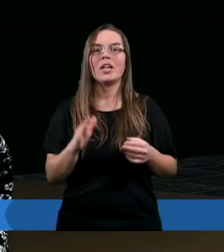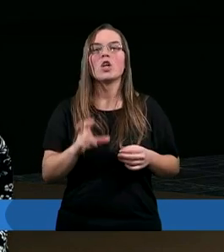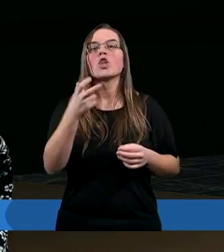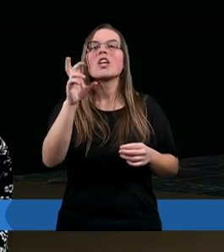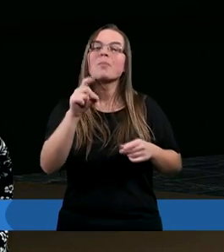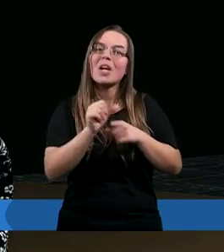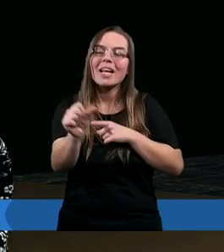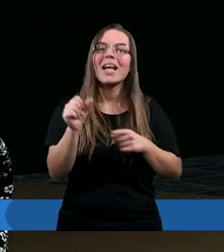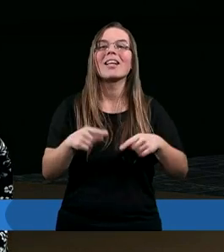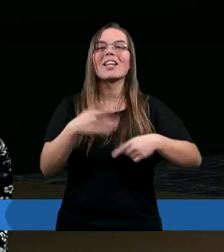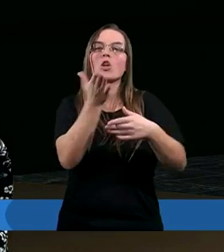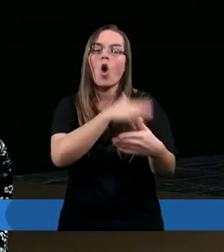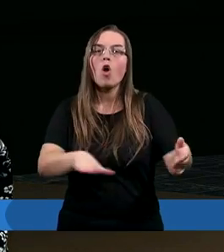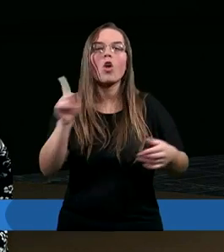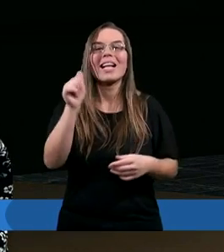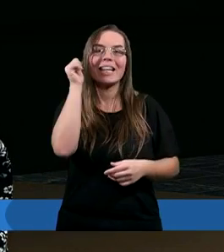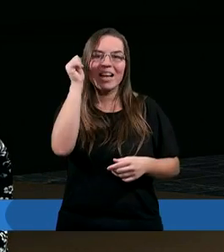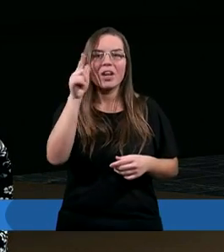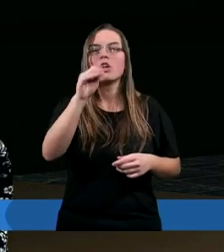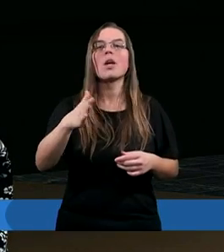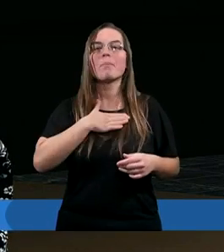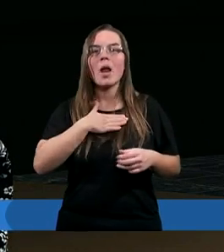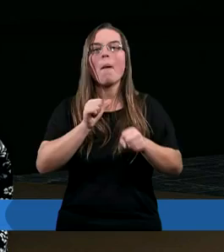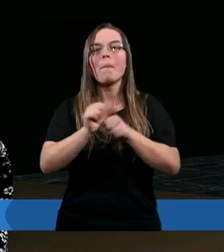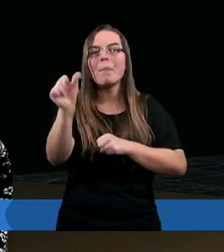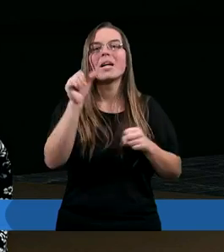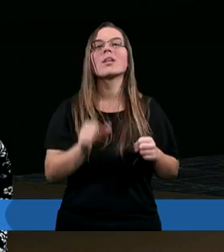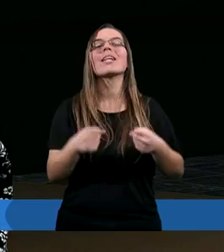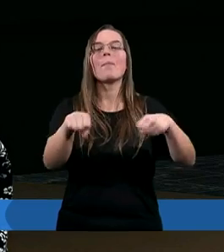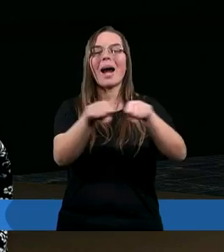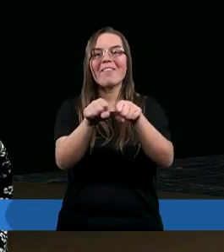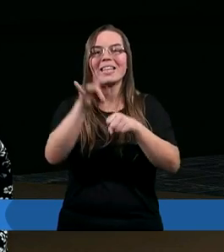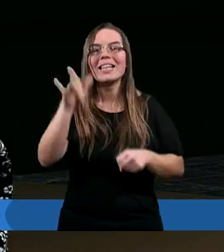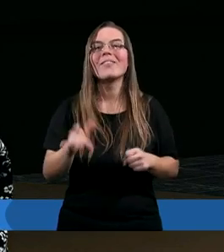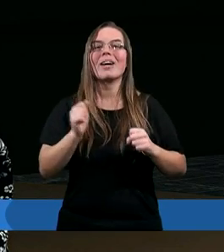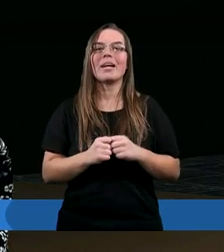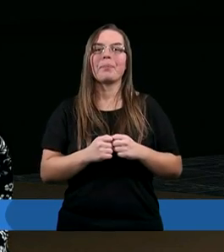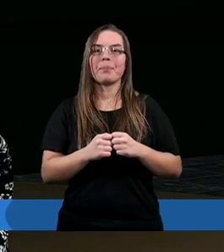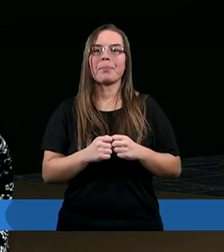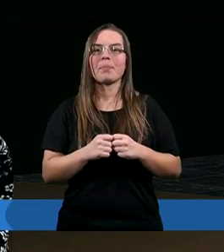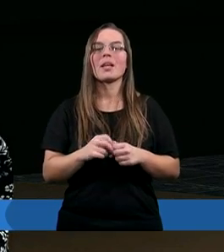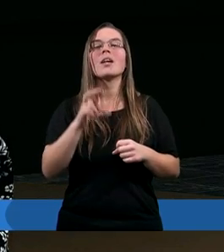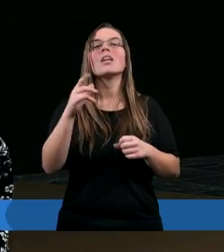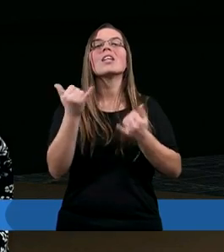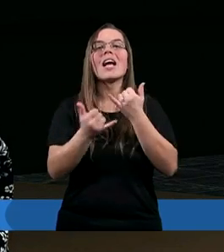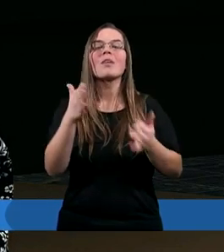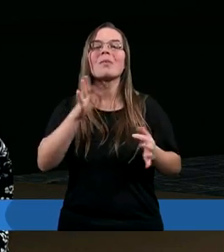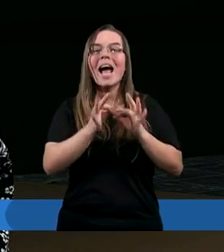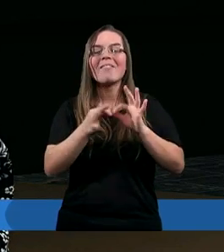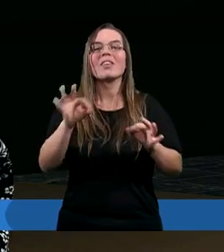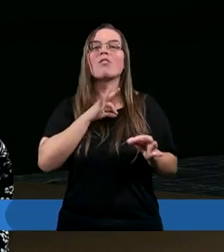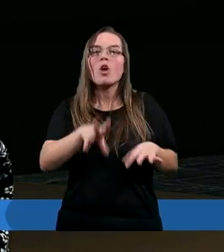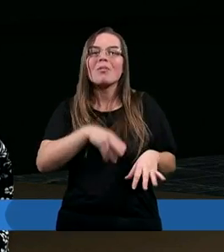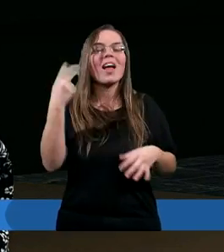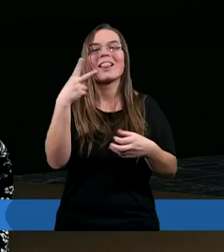Czymże jest rodzony z niewiasty, że miałby być sprawiedliwy? Jeżeli nawet swoim